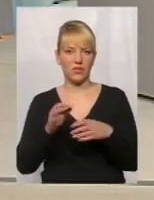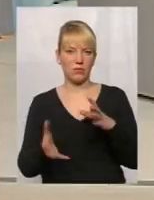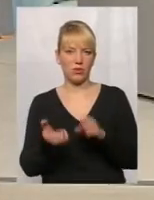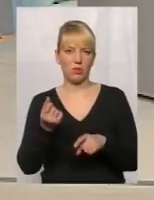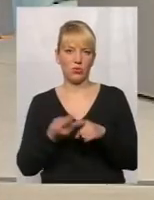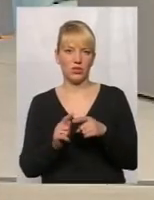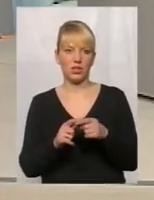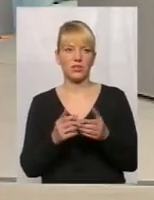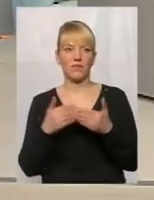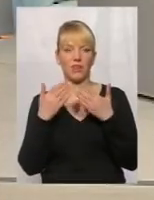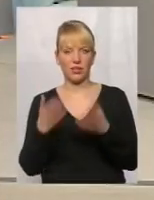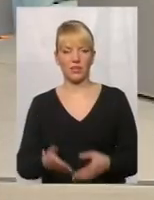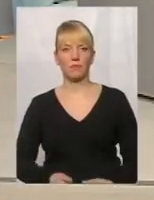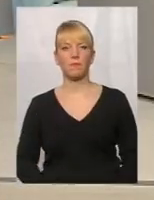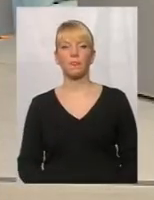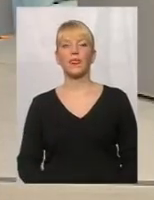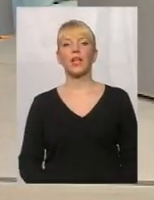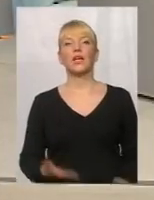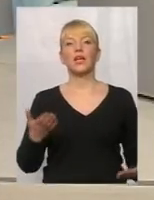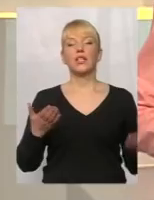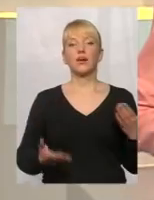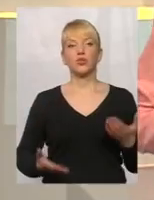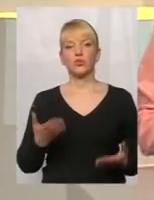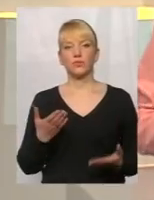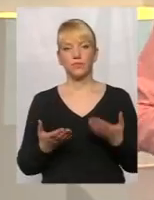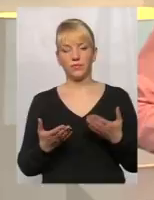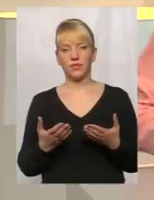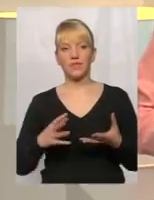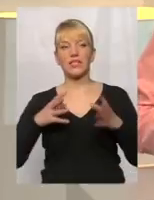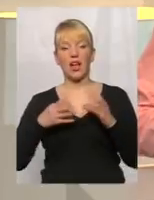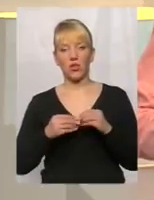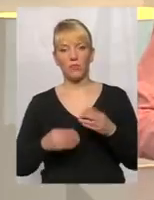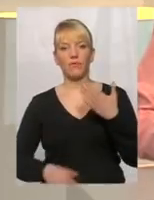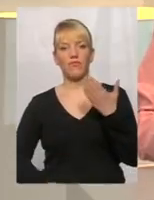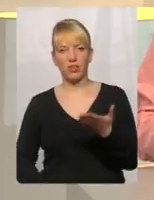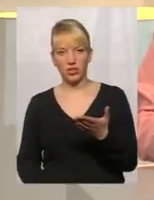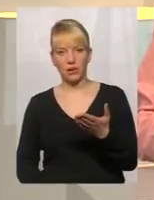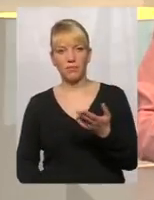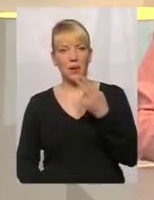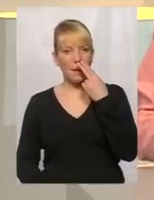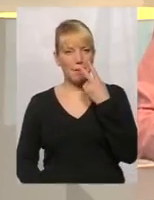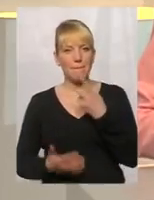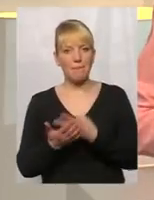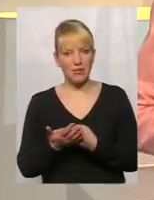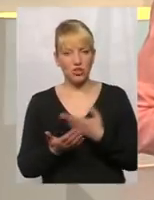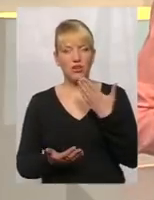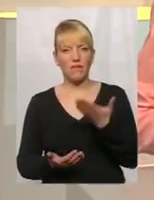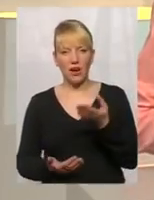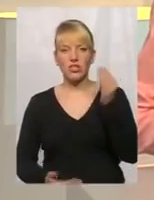звернення. Разом з тим, якщо, взагалом, ваше бачення, ваша позиція,